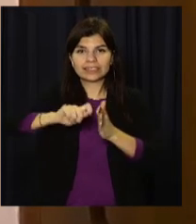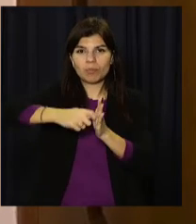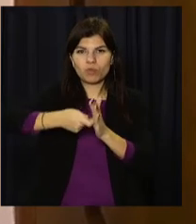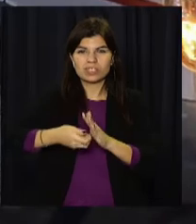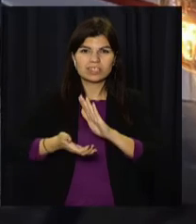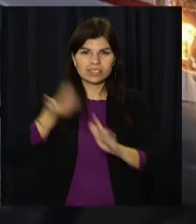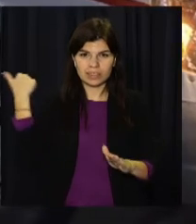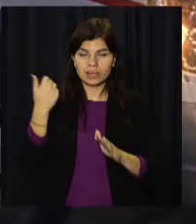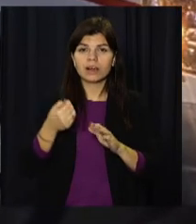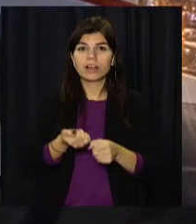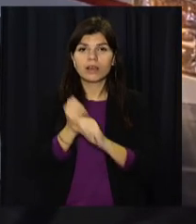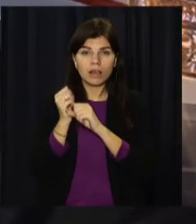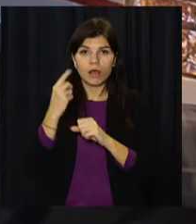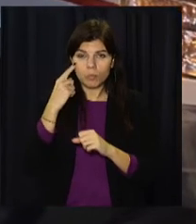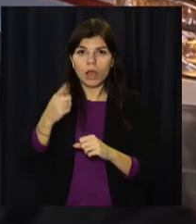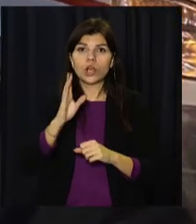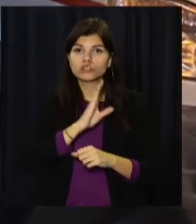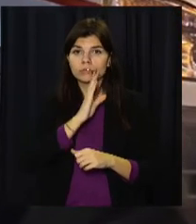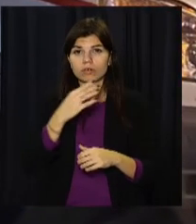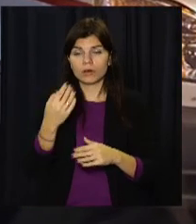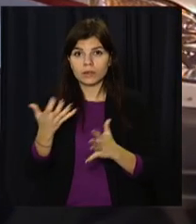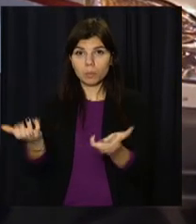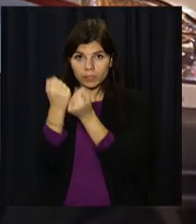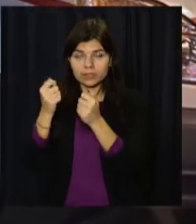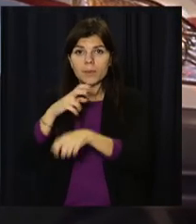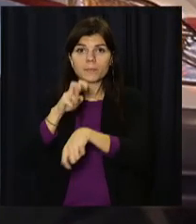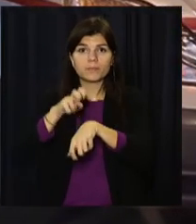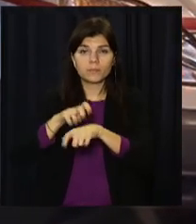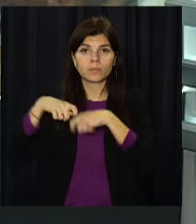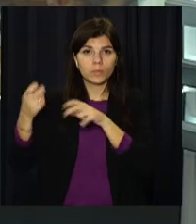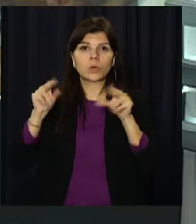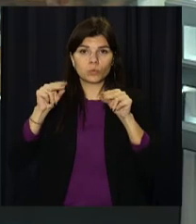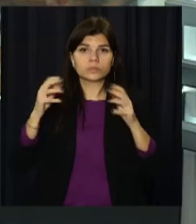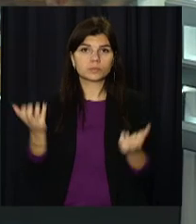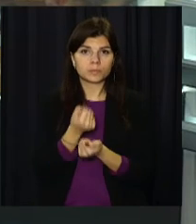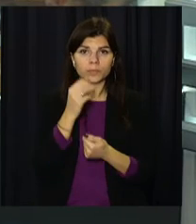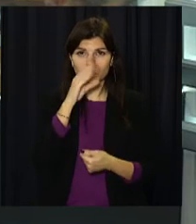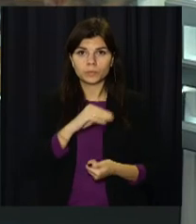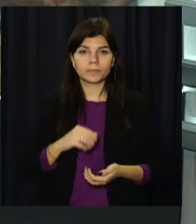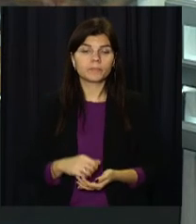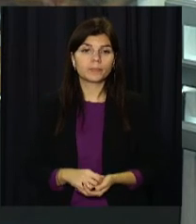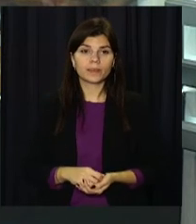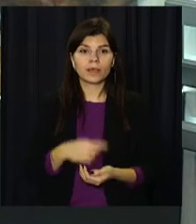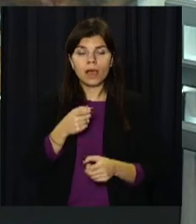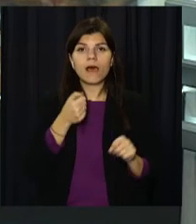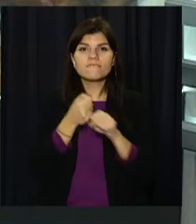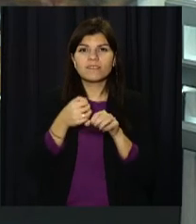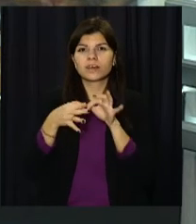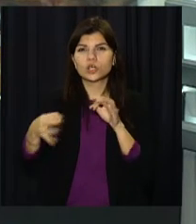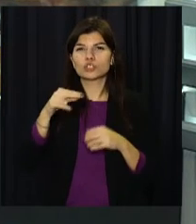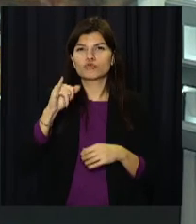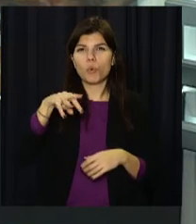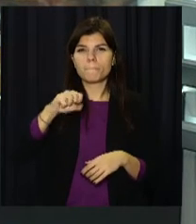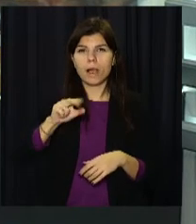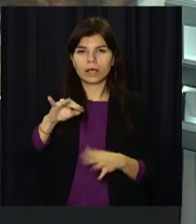винесли постраждалою задимленого помешкання та передали її медикам. Аварія поблизу селища Чумаки.